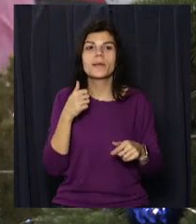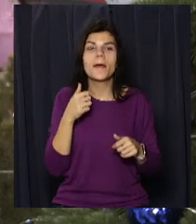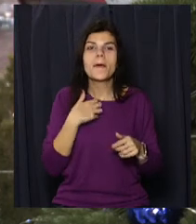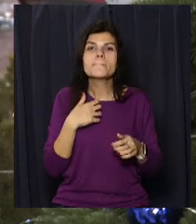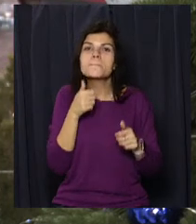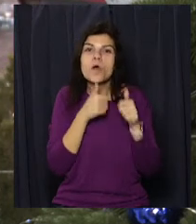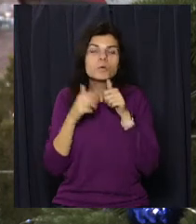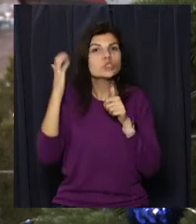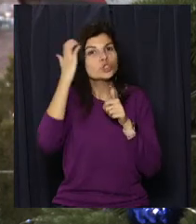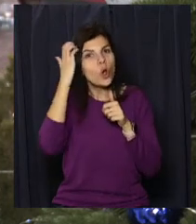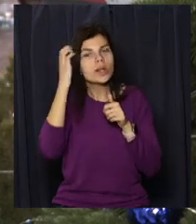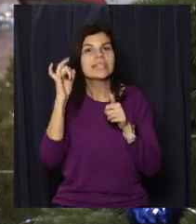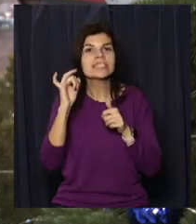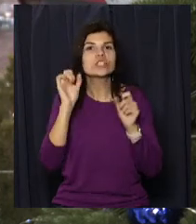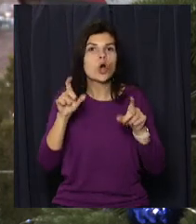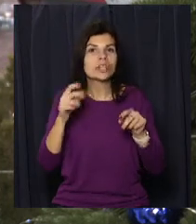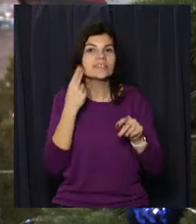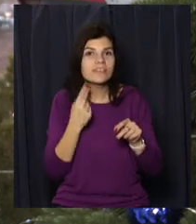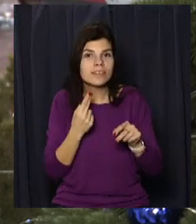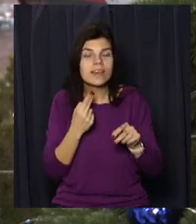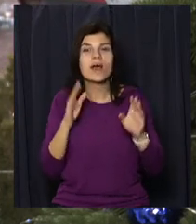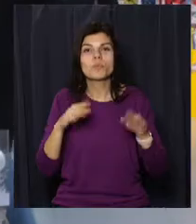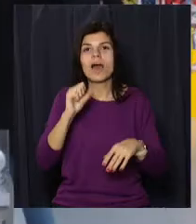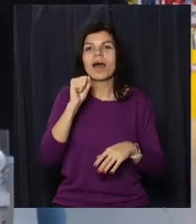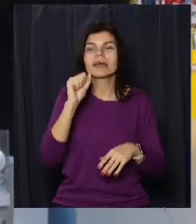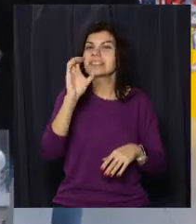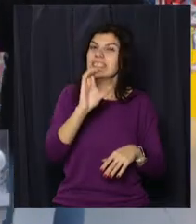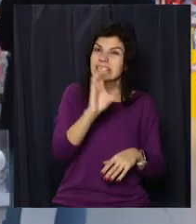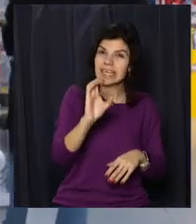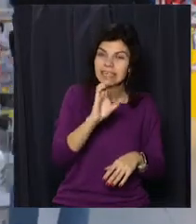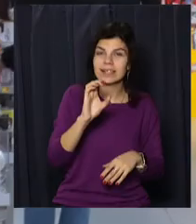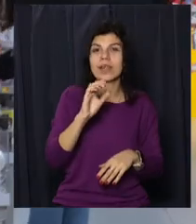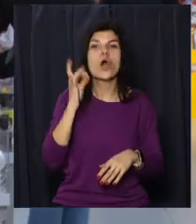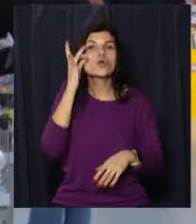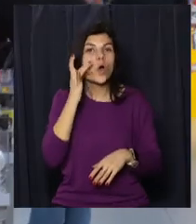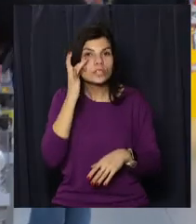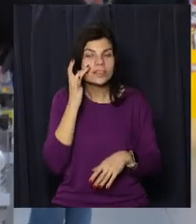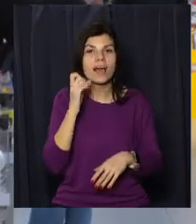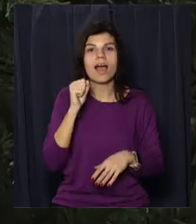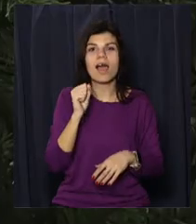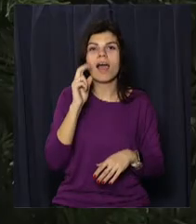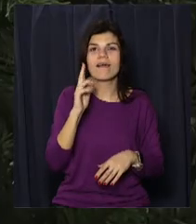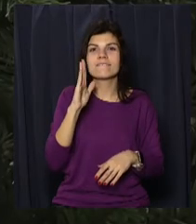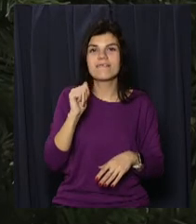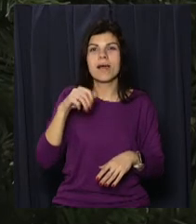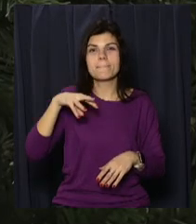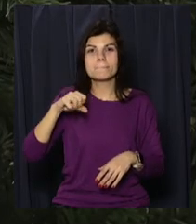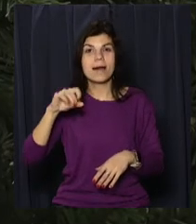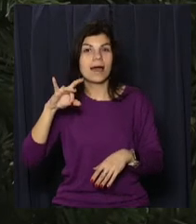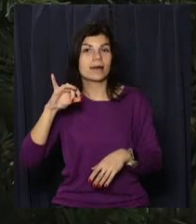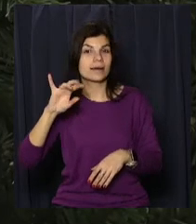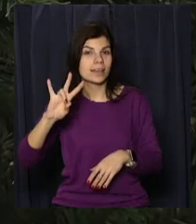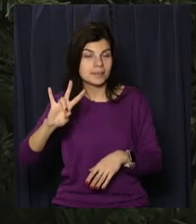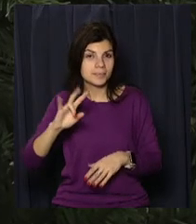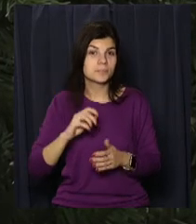чорний і золотистий ціна. Потім йдуть акламарин, сіний і розовий. Крім того, спеціалісти радять уникати прикрас, які ви використаєте